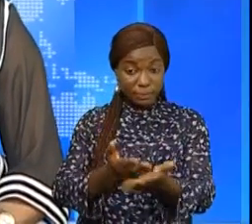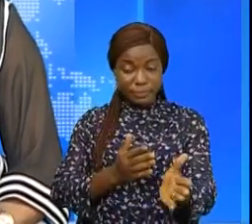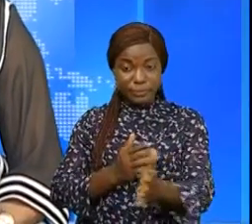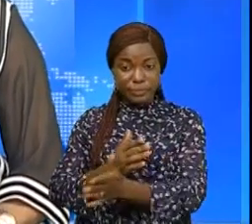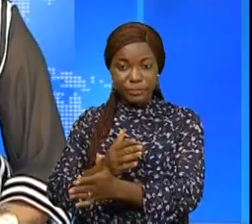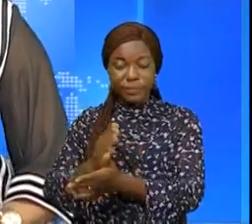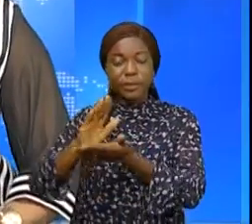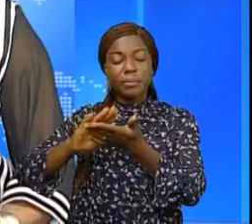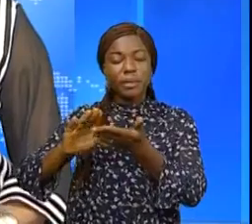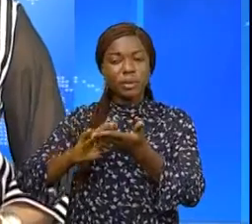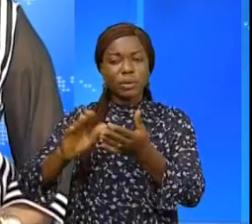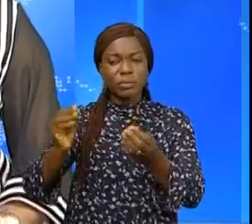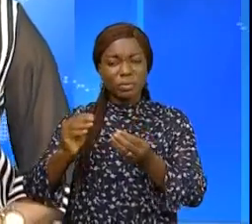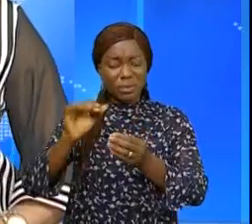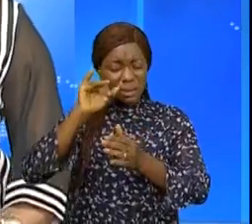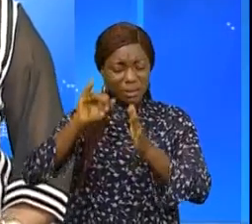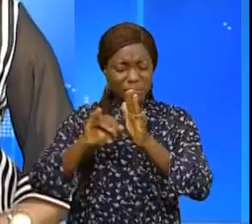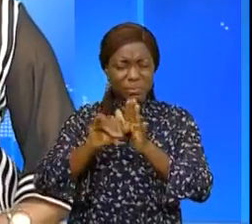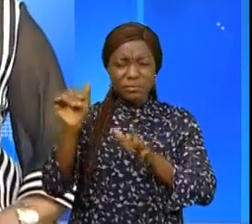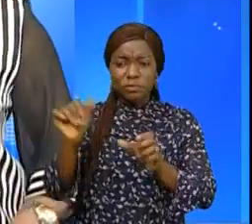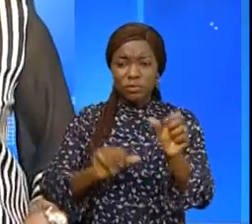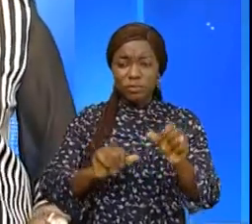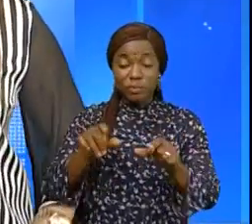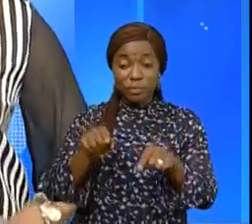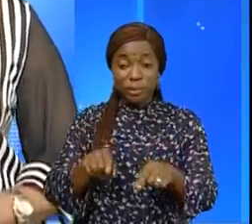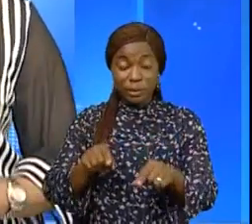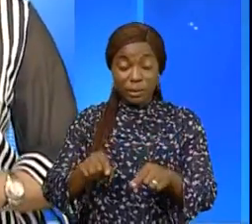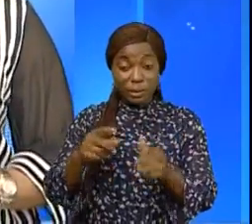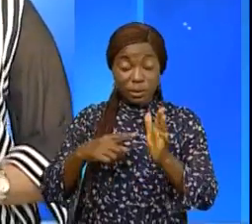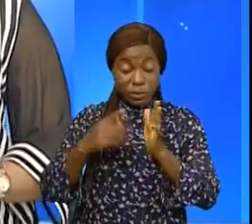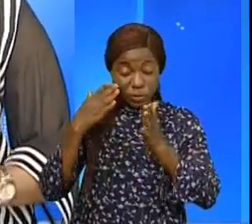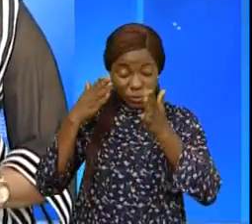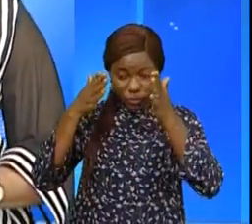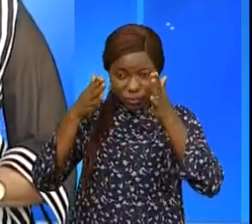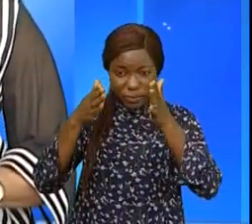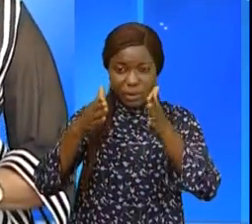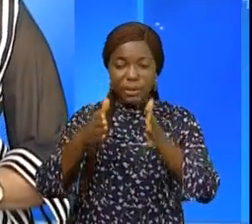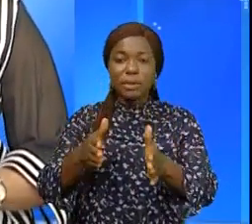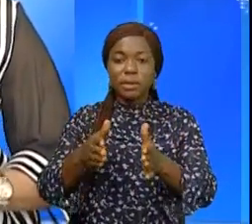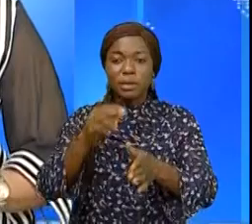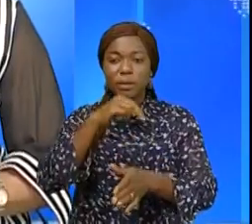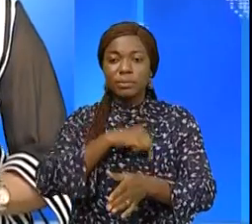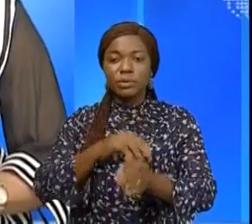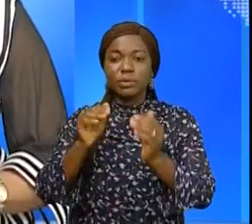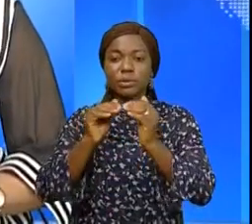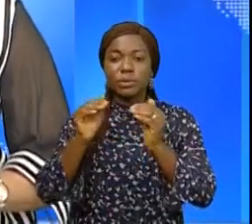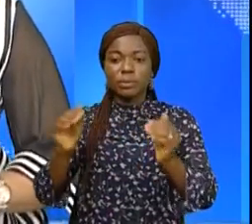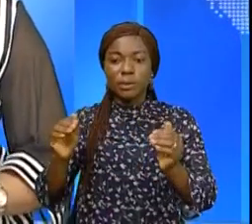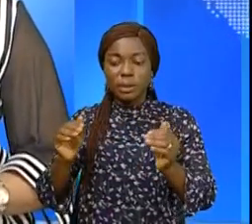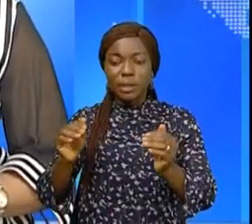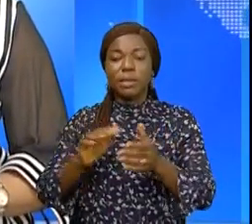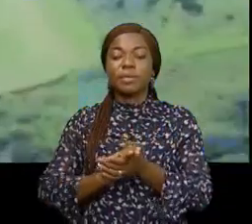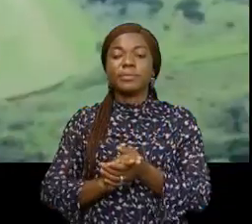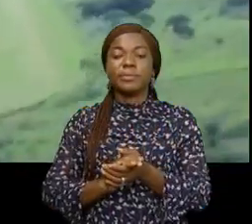Toutes nos excuses pour ces petits soucis à présent suivons cette mission des paix du gouverneur à Itoury.